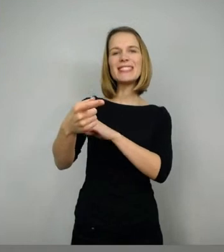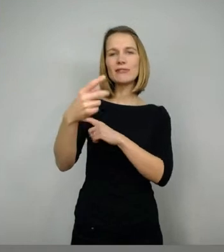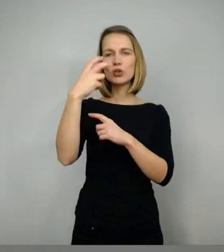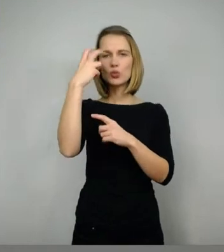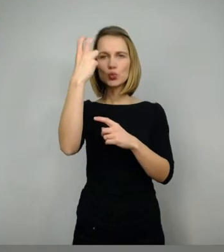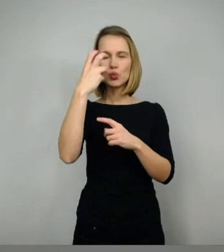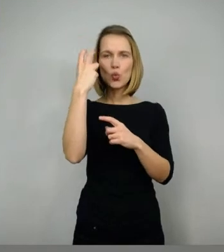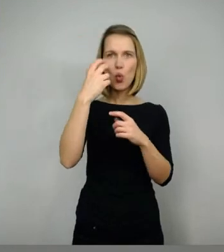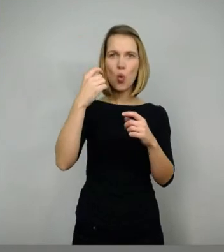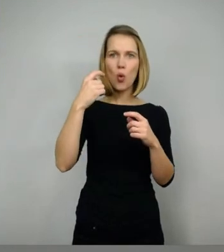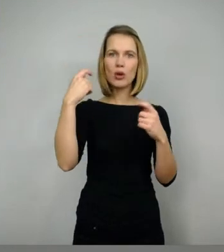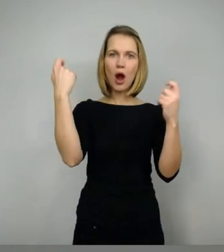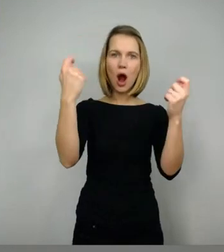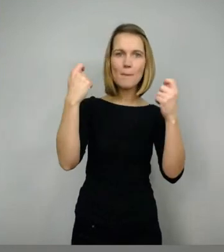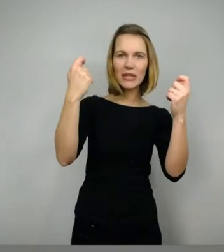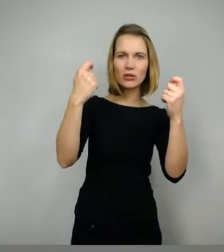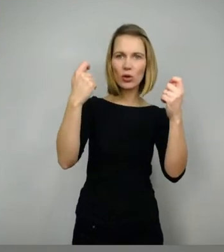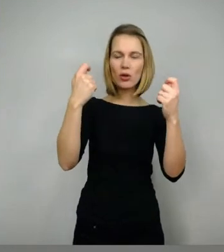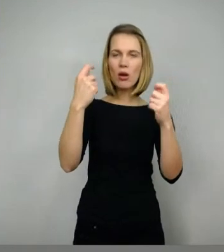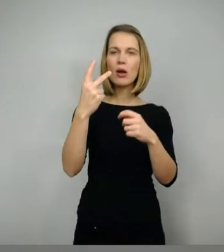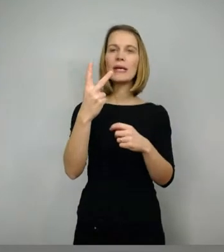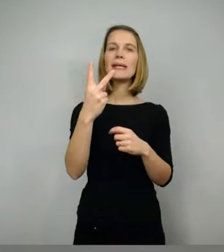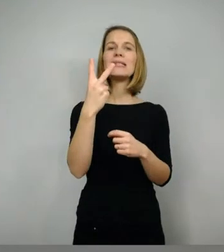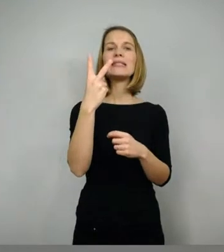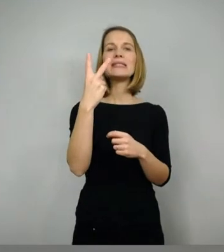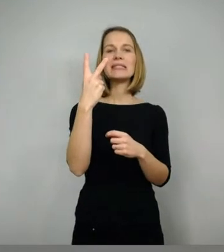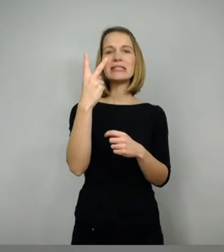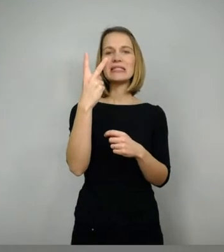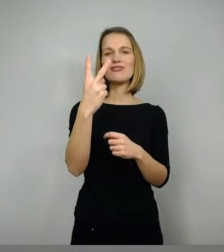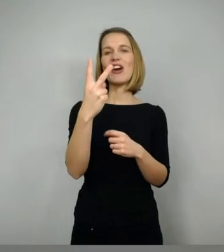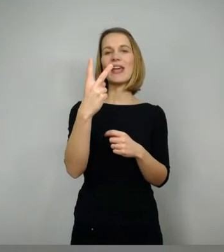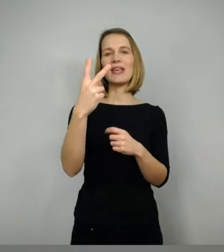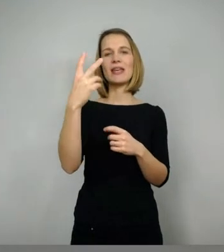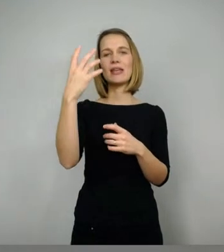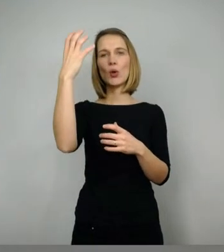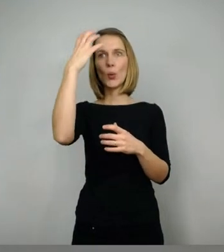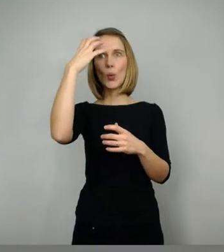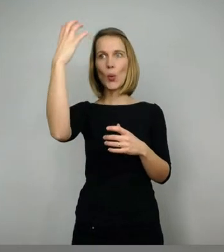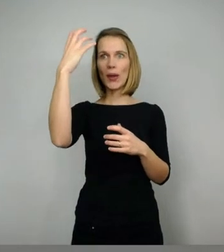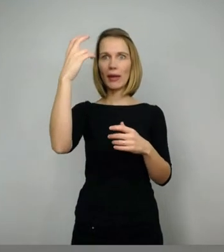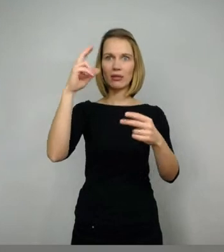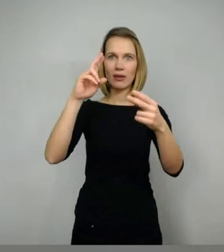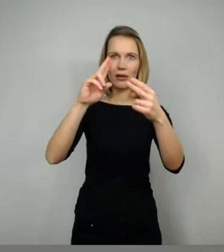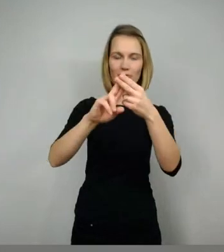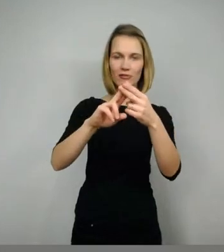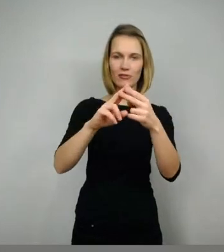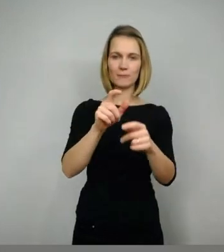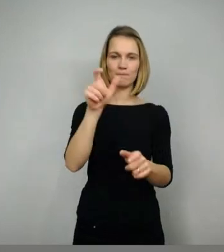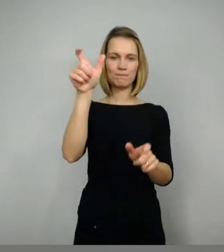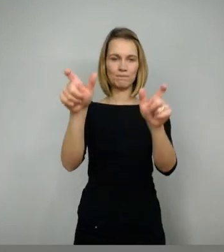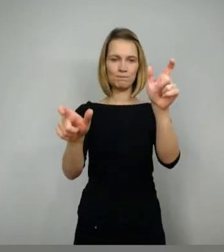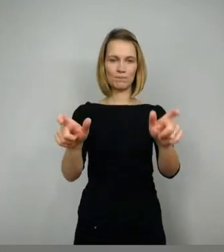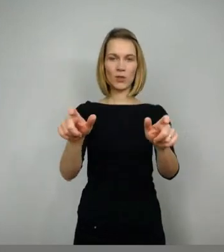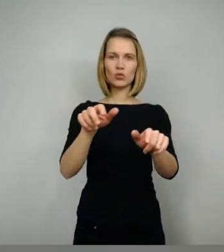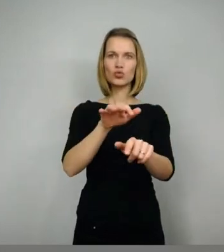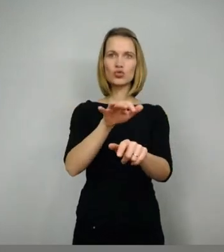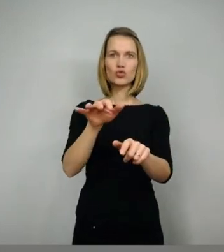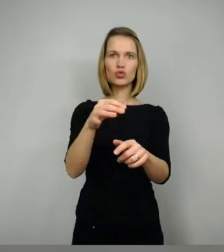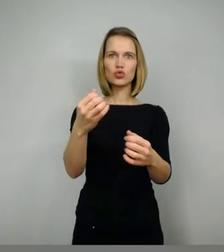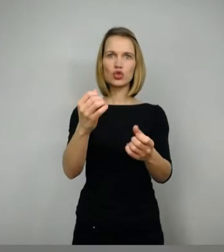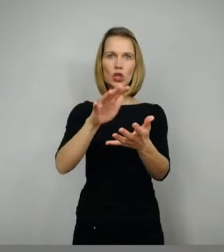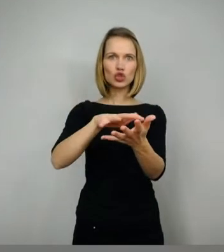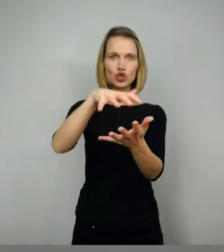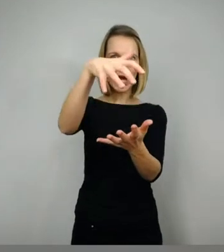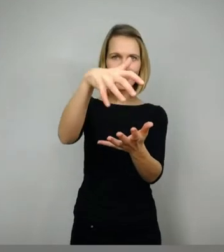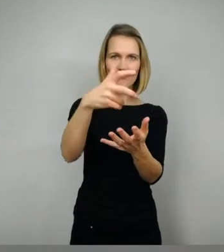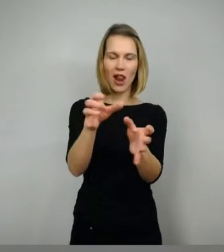Nibelung und Schilbung begegnet. Und die haben einen riesigen Schatz, den sie unter sich aufteilen wollen, aber der Schatz ist so riesig, dass sie